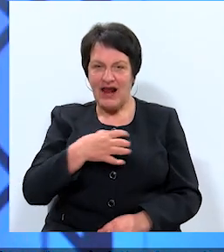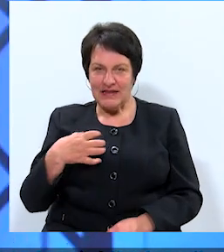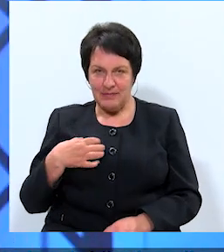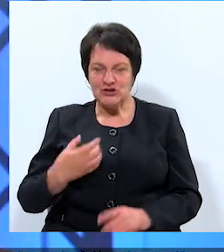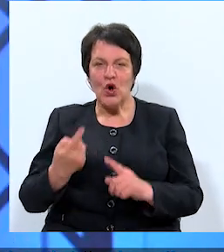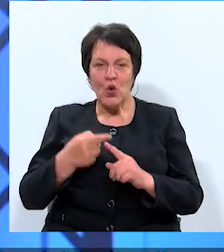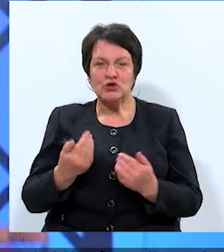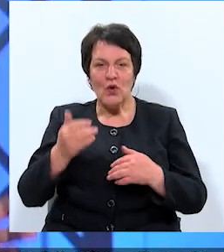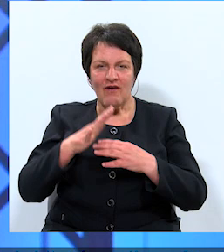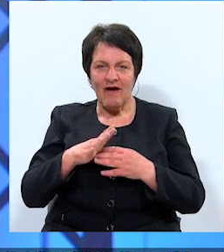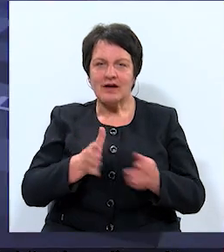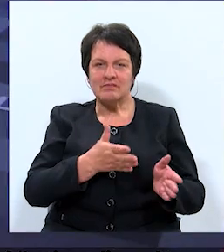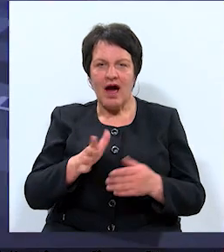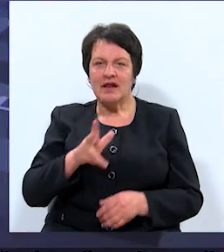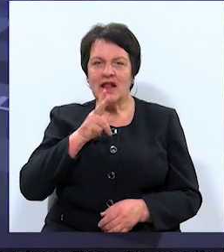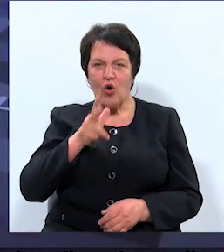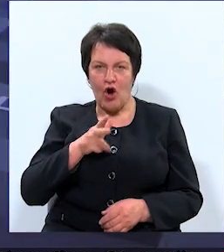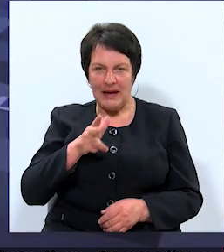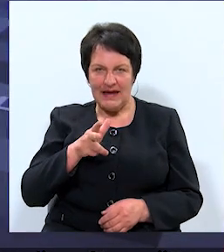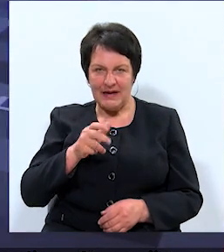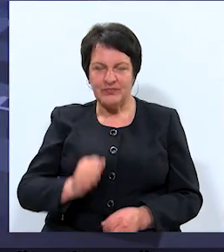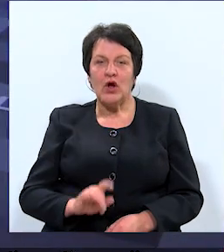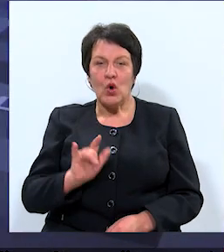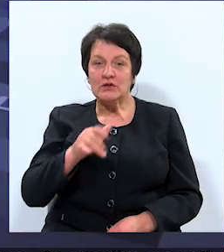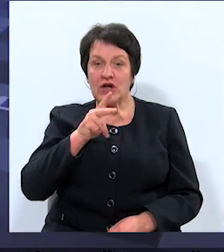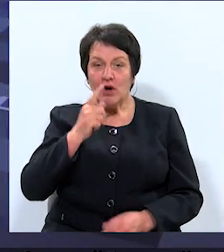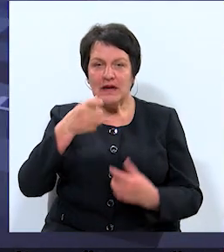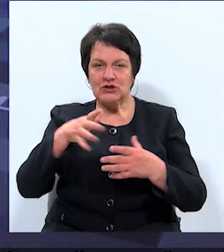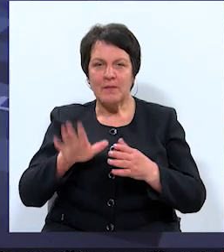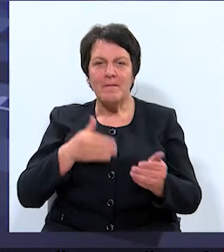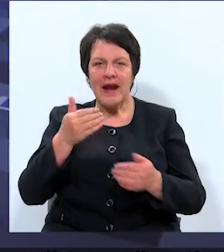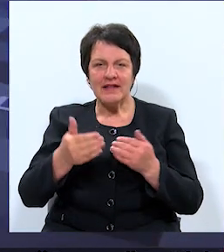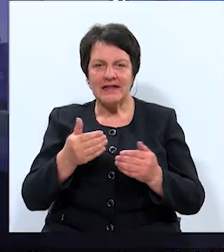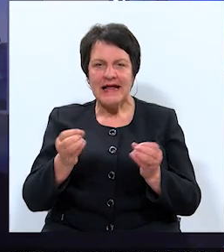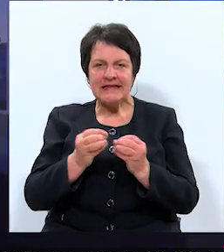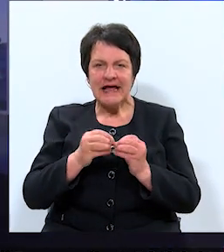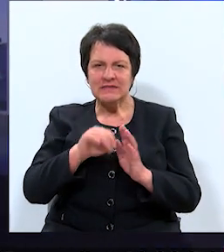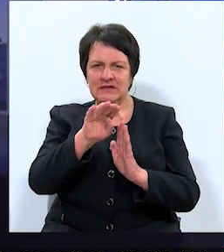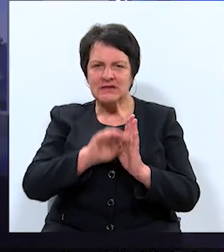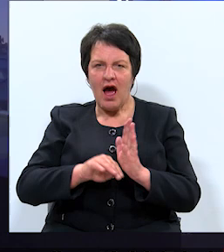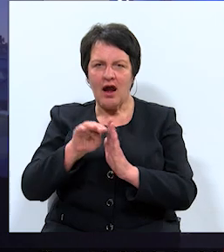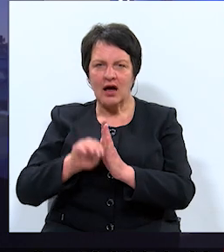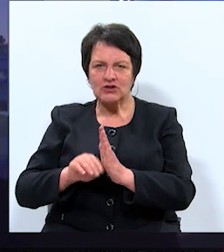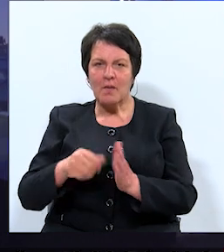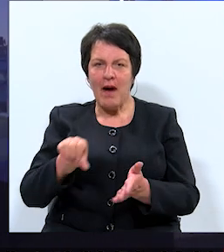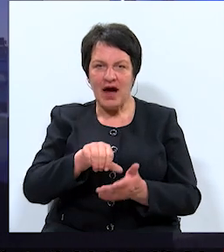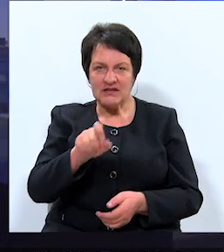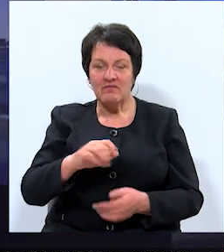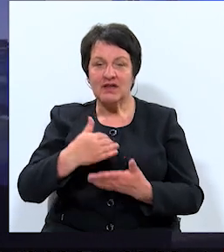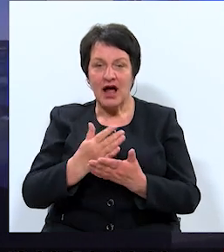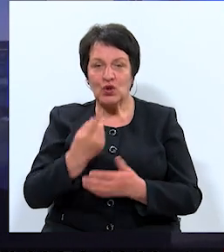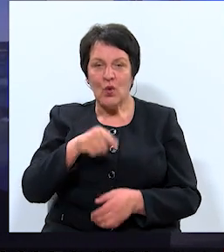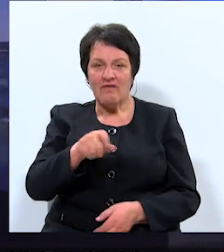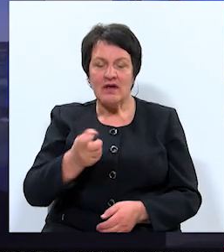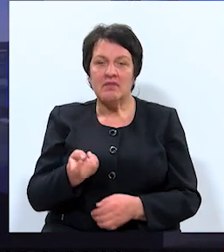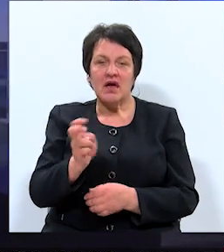Šovakar kārta Daugavpilī. Uz Daugavpils domi pretendē desmit sarakstu pārstāvi, taču daļa no